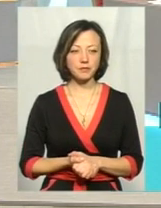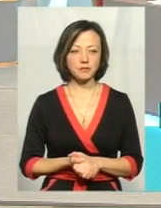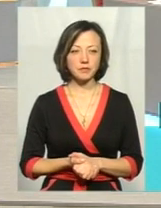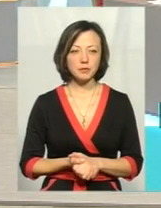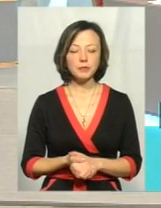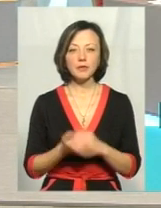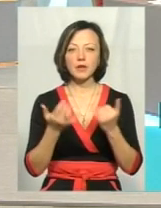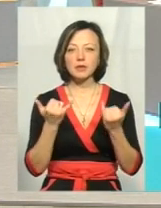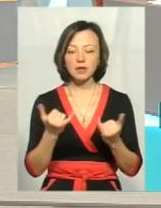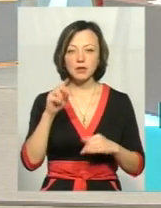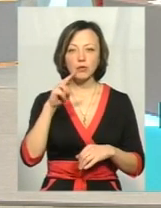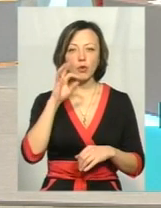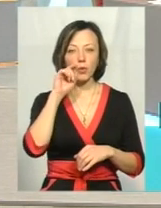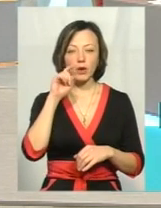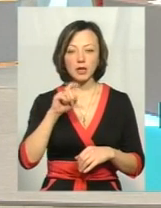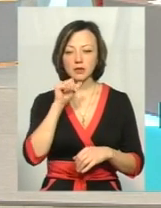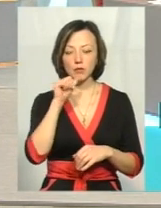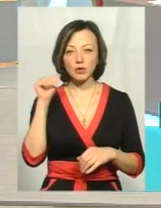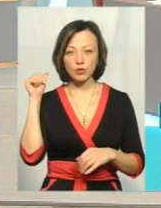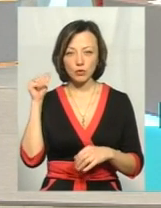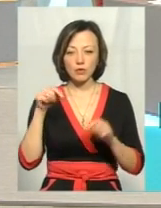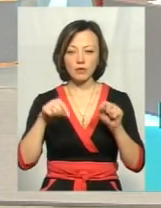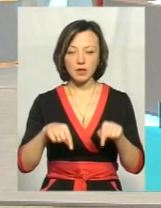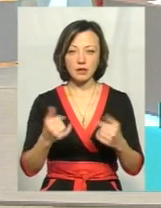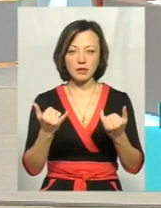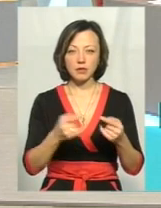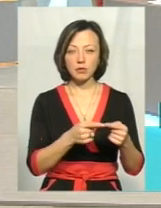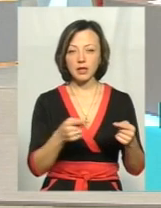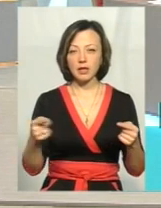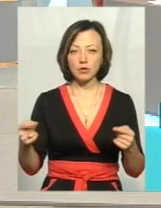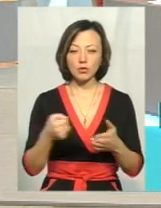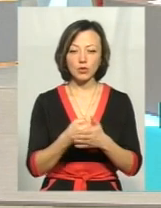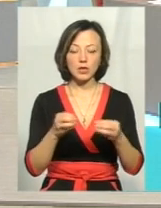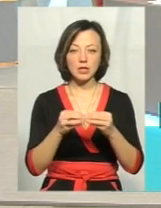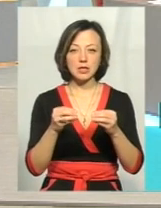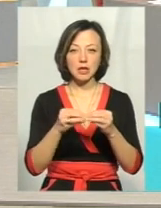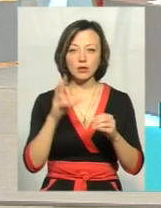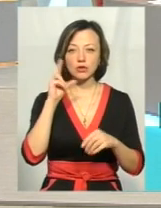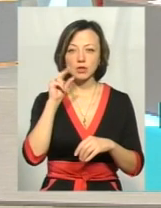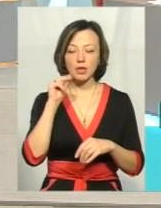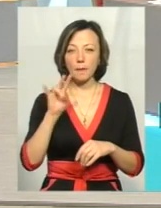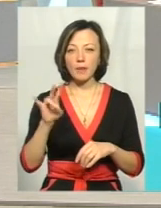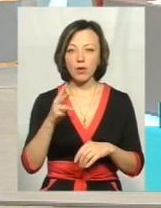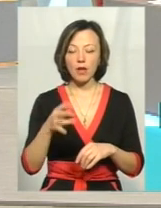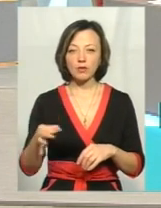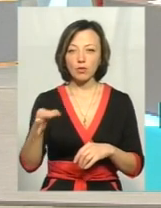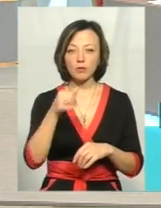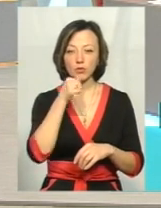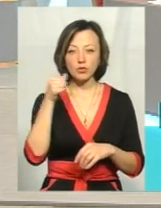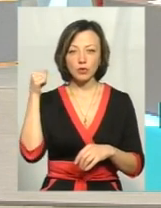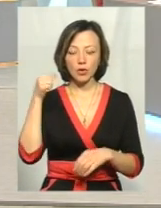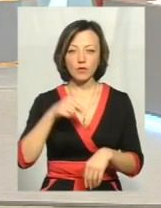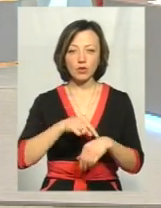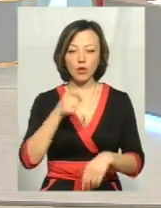зараз, даже по Україні, за прошлый рік, і в цьому, от зараз, на даний період часу, до 10 числа, Миколаївська область, в прошлом році бачили